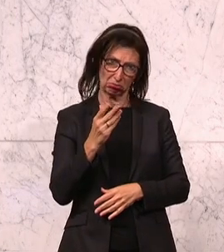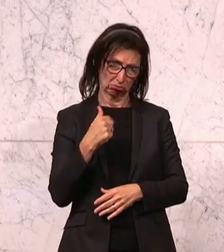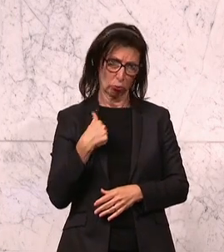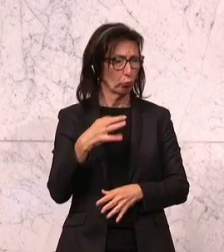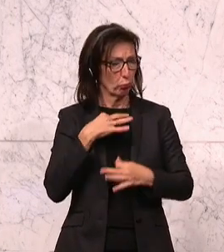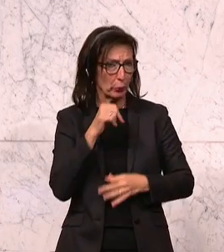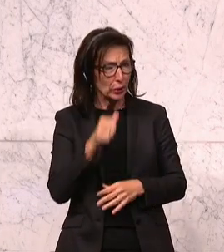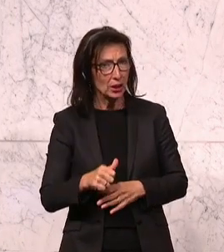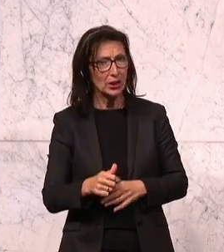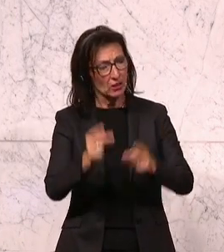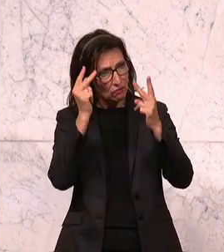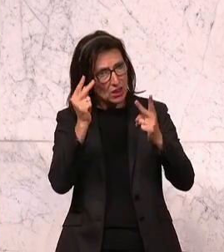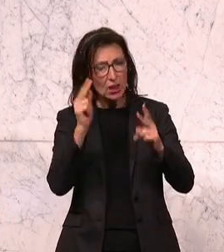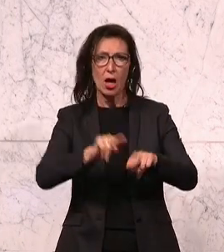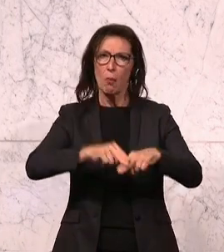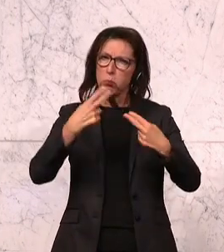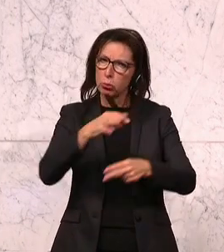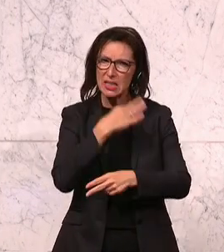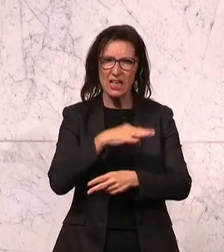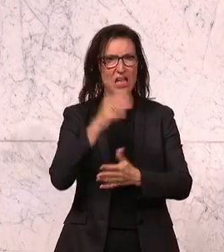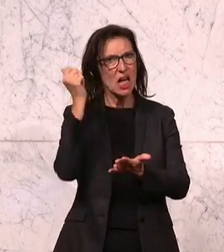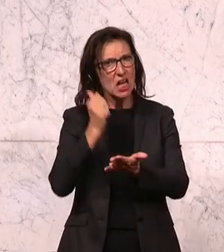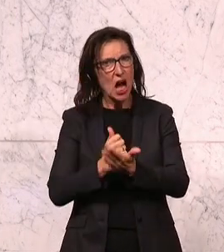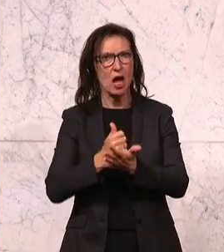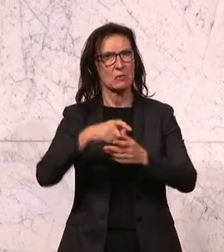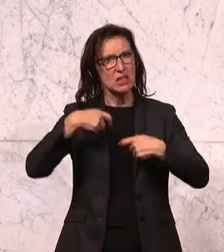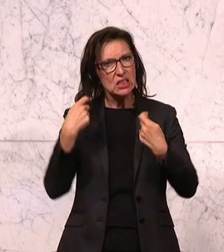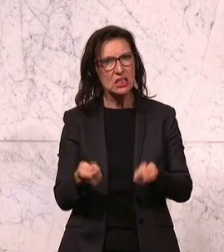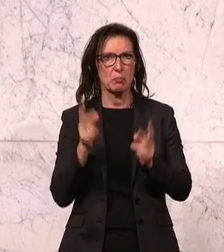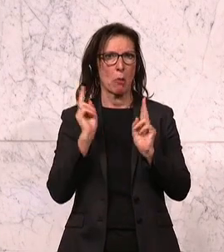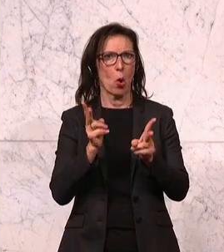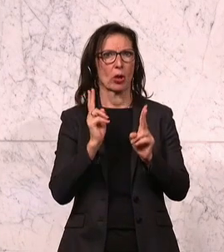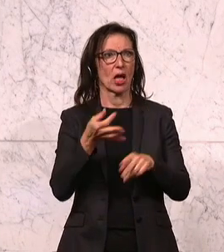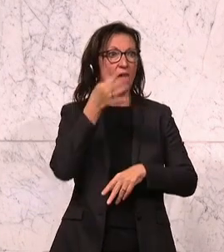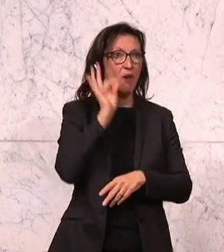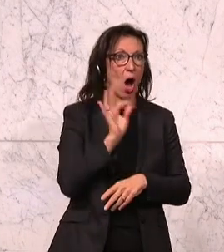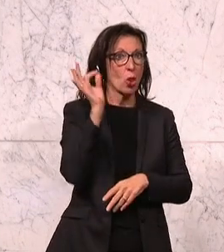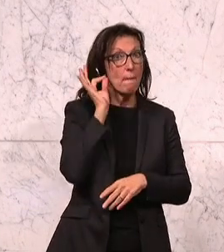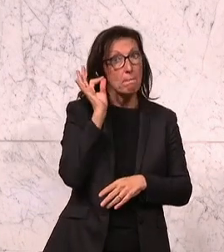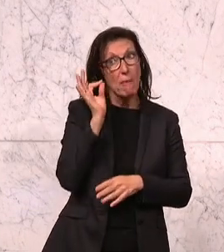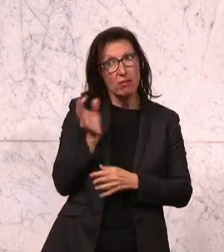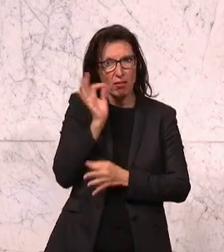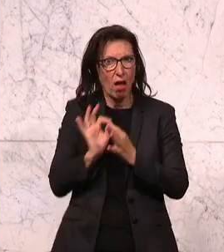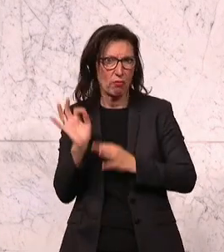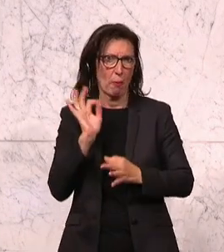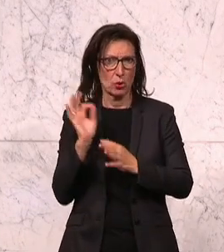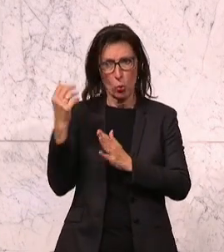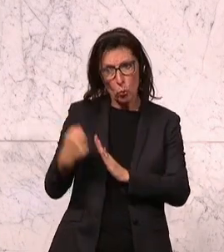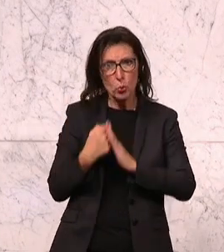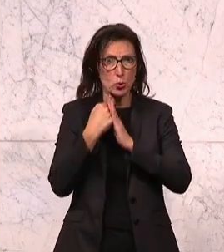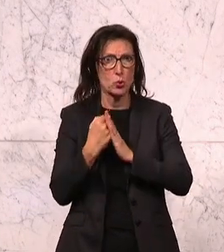dass es auch dort im Bundeskanzleramt diese Möglichkeiten gibt, dass sich Frauen und Mädchen hier Unterstützung holen können. Vor allem nämlich auch